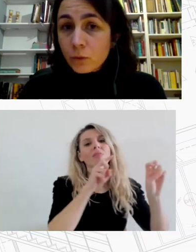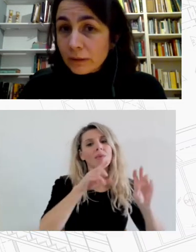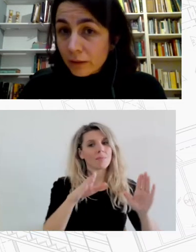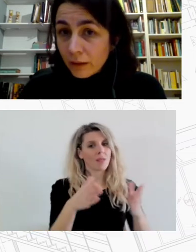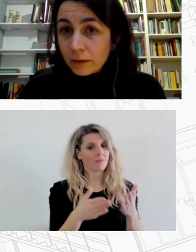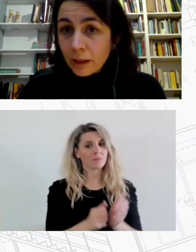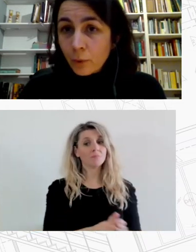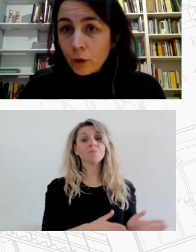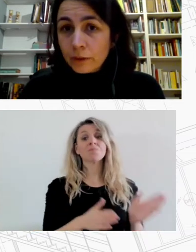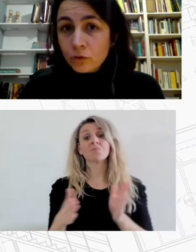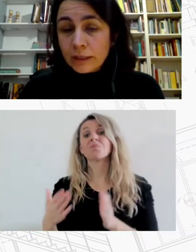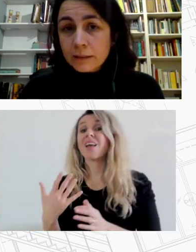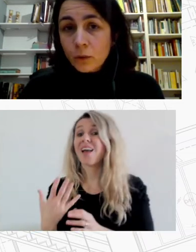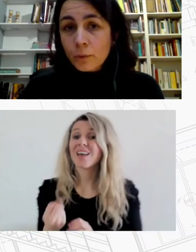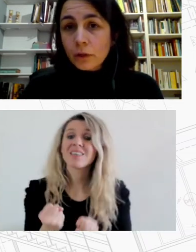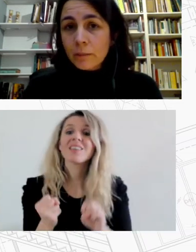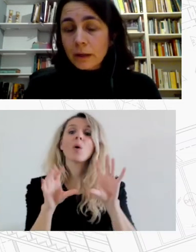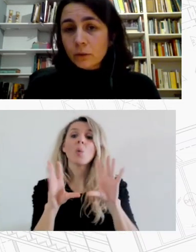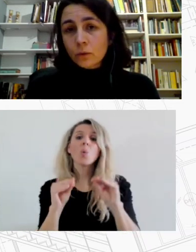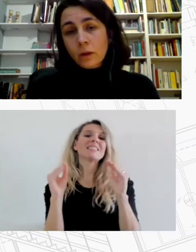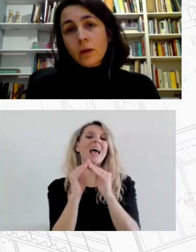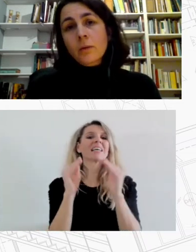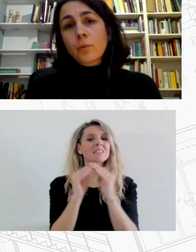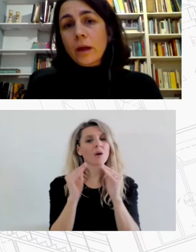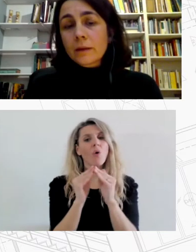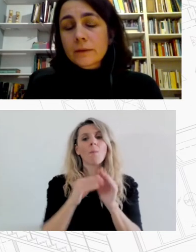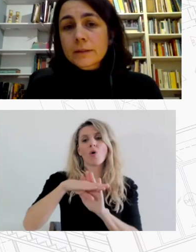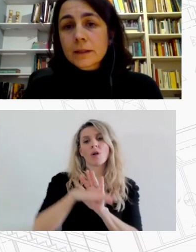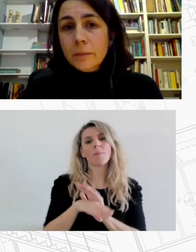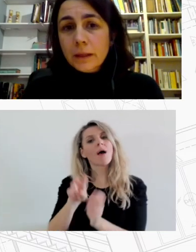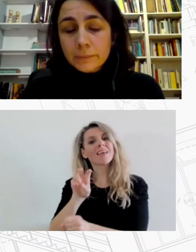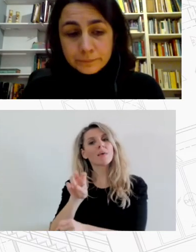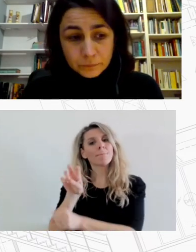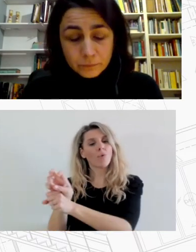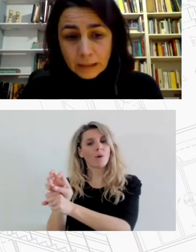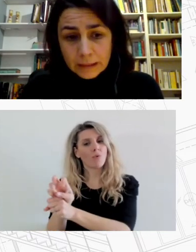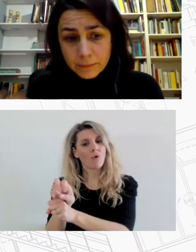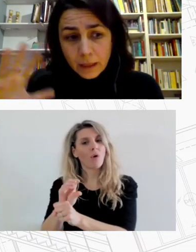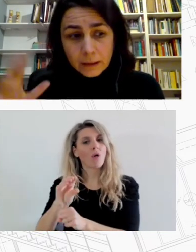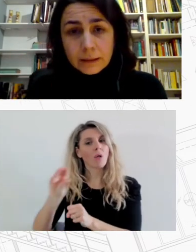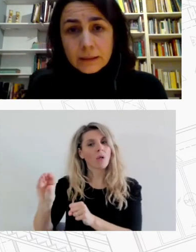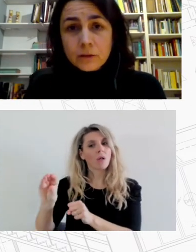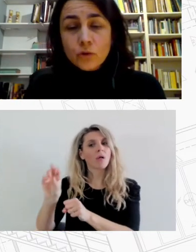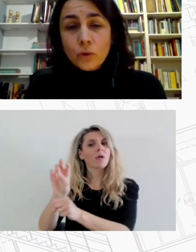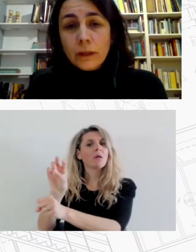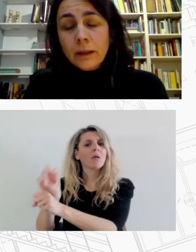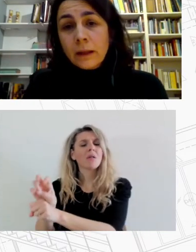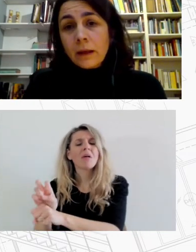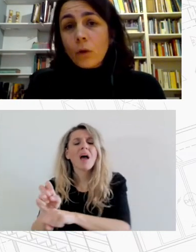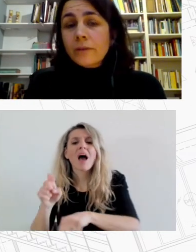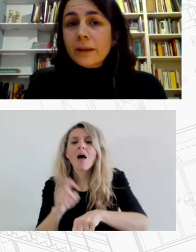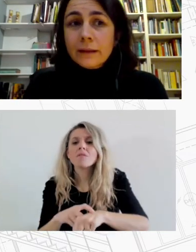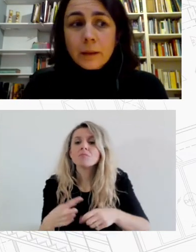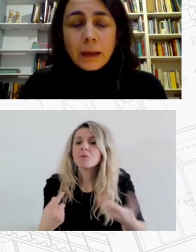υπάρχουν τα διάθετα υπόλοιπα των στεγαστικών προγραμμάτων που έχει αυτή τη στιγμή, είναι σε μια γκρίζα ζώνη